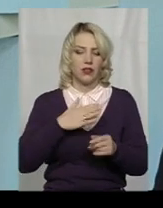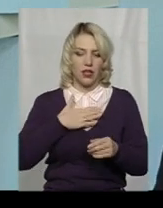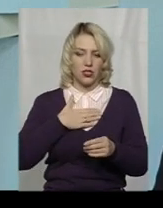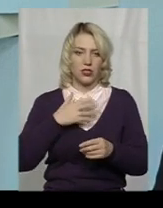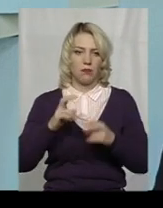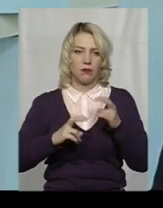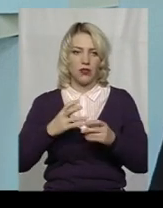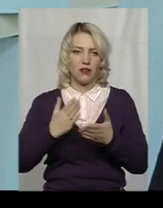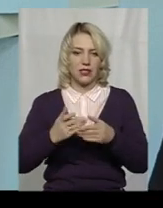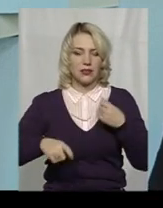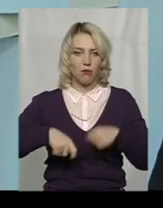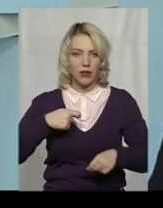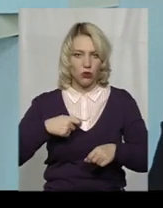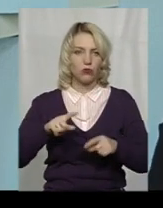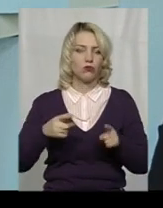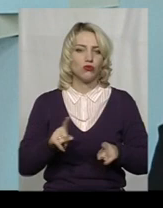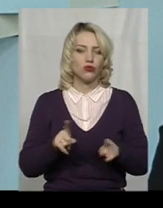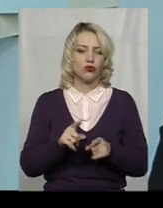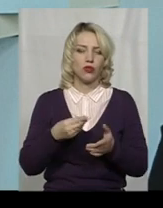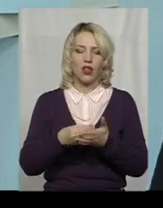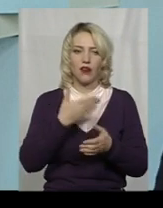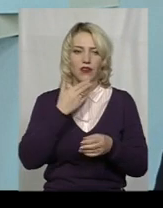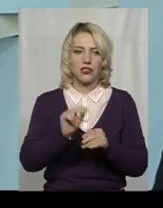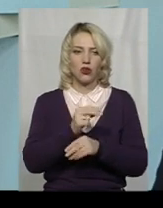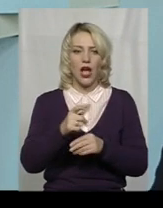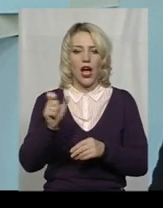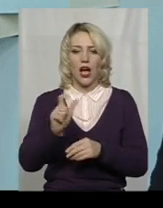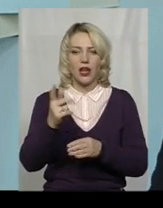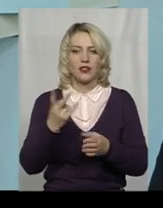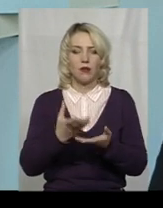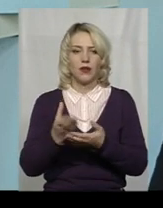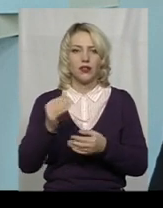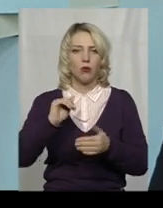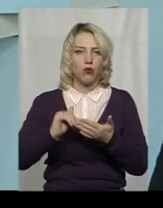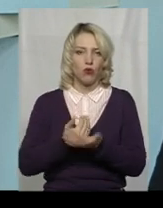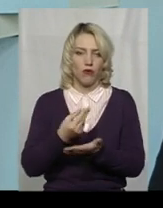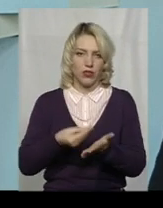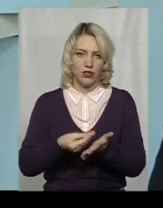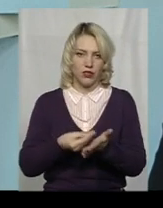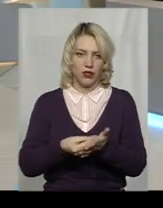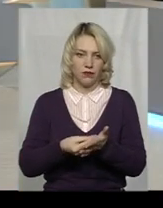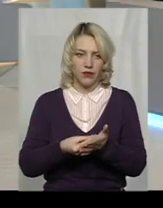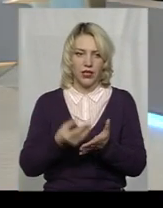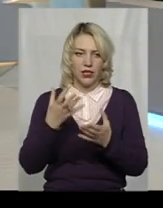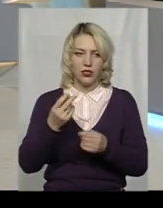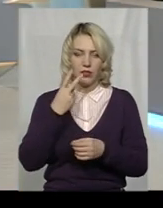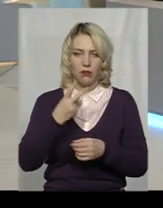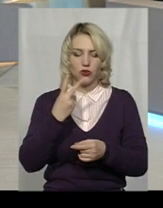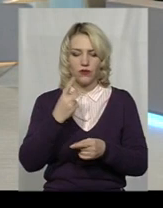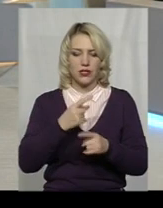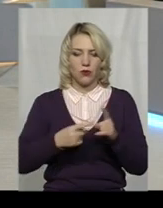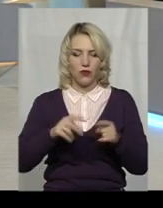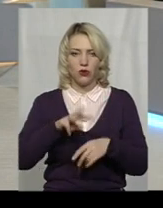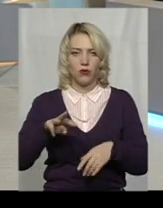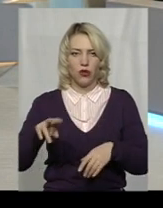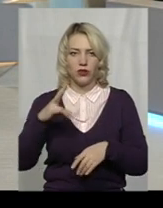вони несуть збито, тому що тарифи не скориговані, а за газ треба платити за новою ціною. І ще бачу 2,5 мільйони